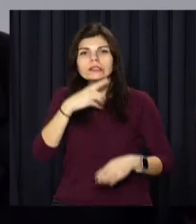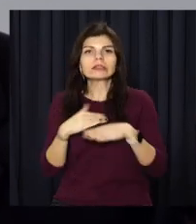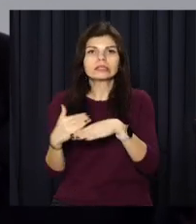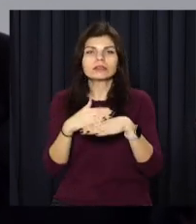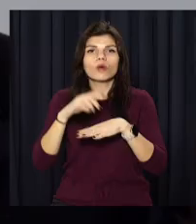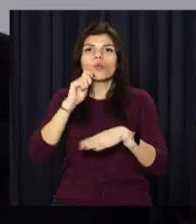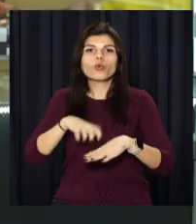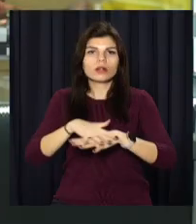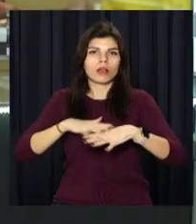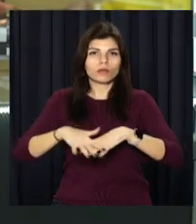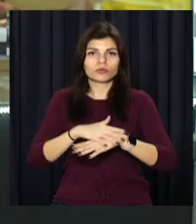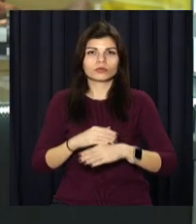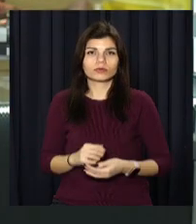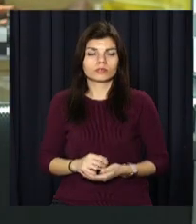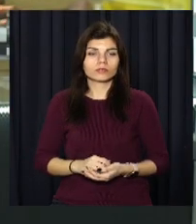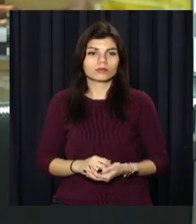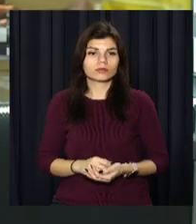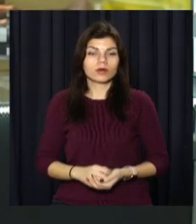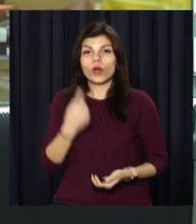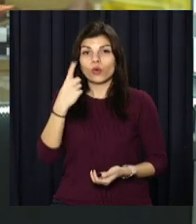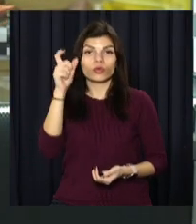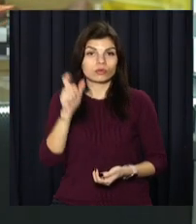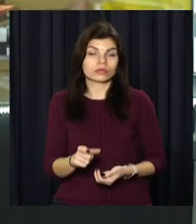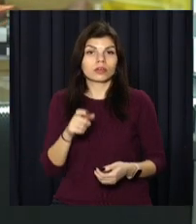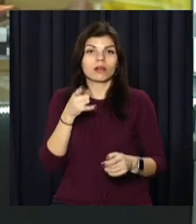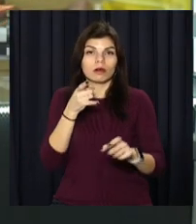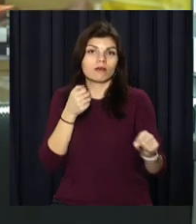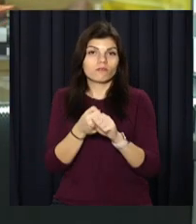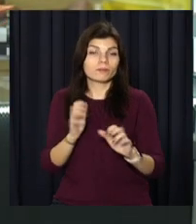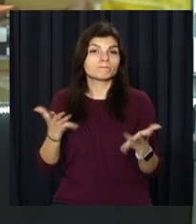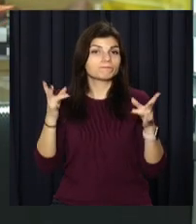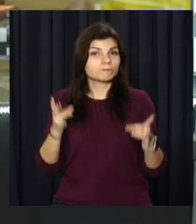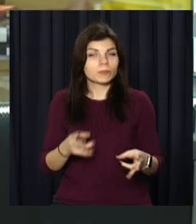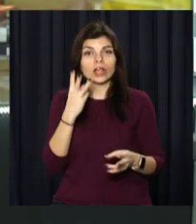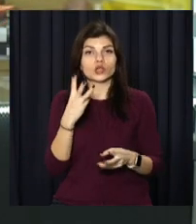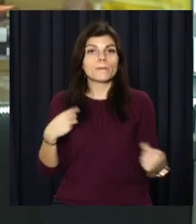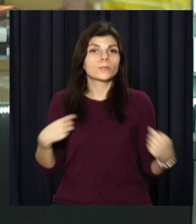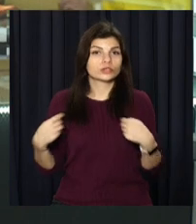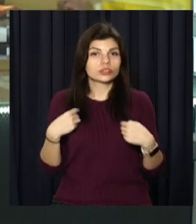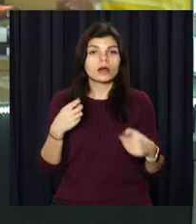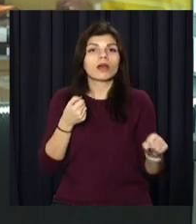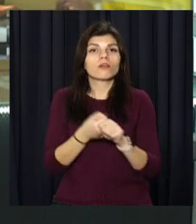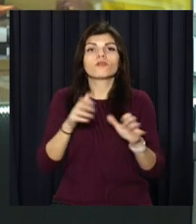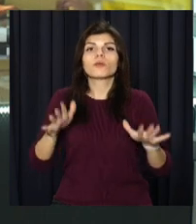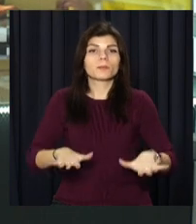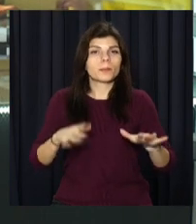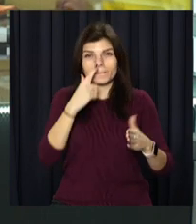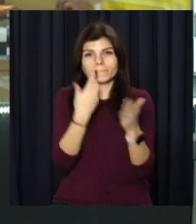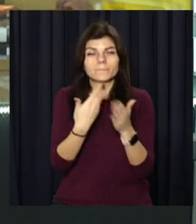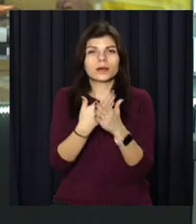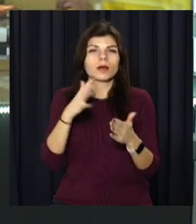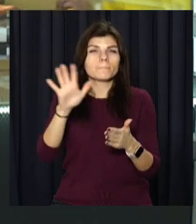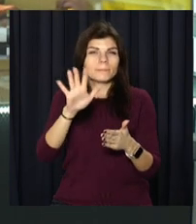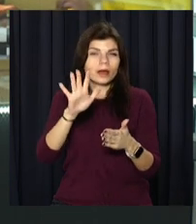український народ. Одна людина в автотрощі загинула, четверо постраждали. ДТП сталося приблизно о п